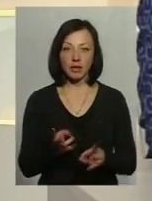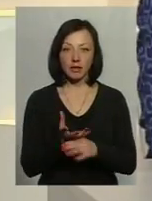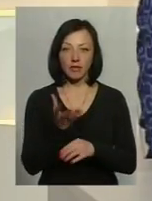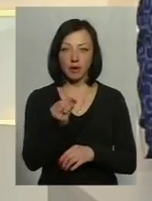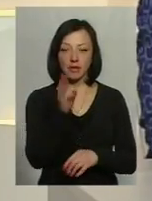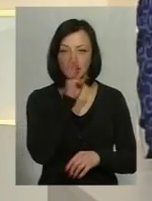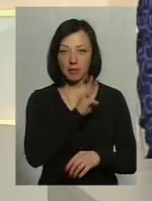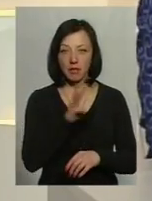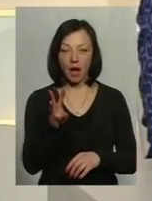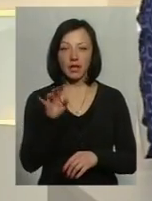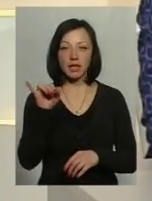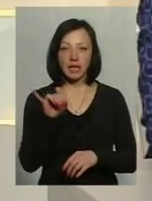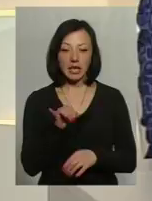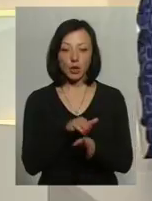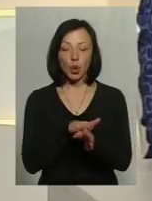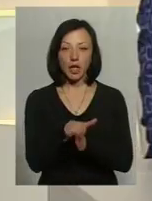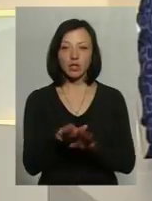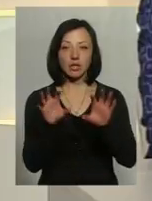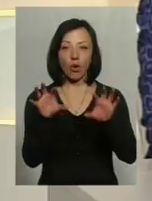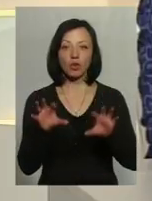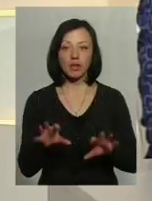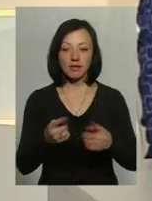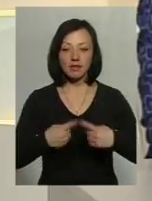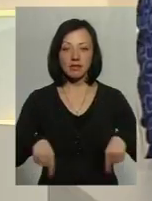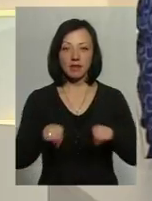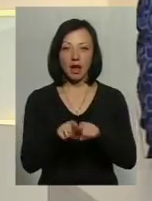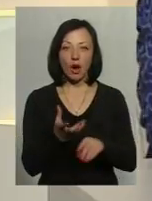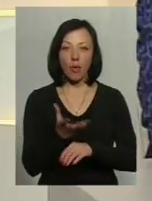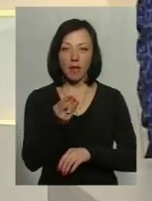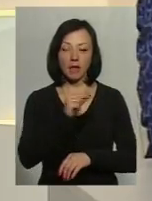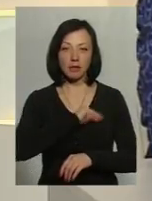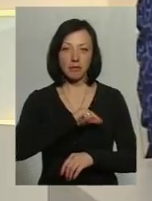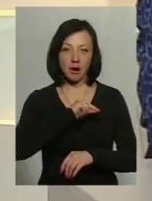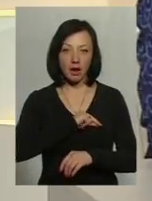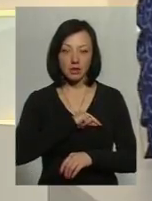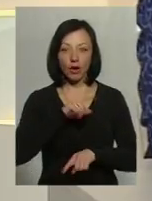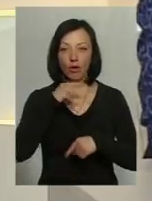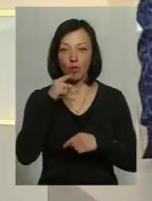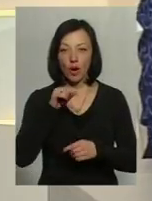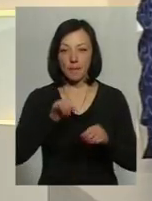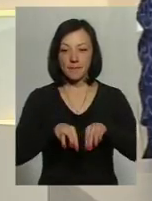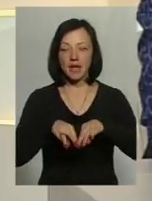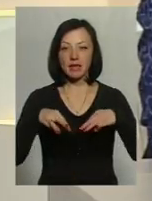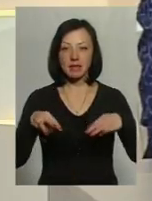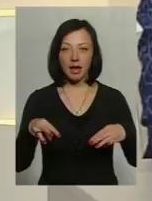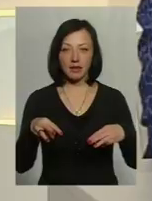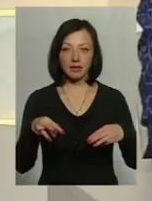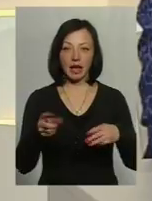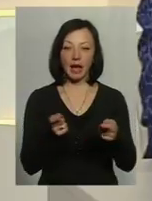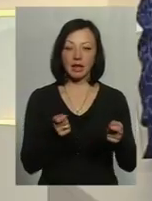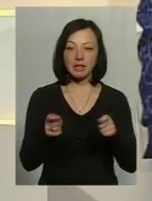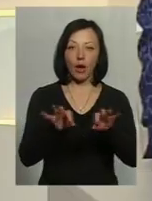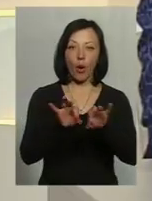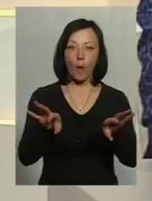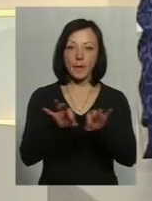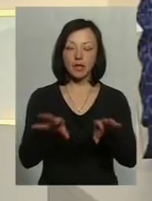зарплат і додержання законодавства в сфері оплати праці, говорять у міністерських кріслах. Коментар